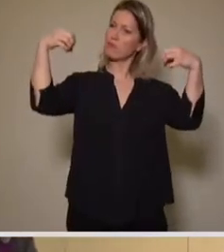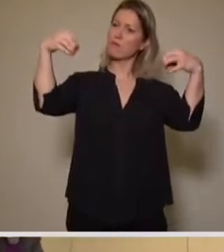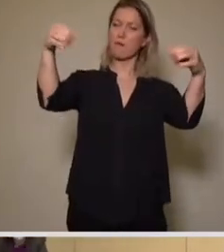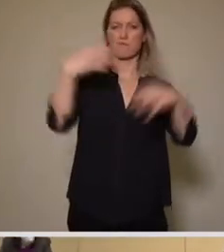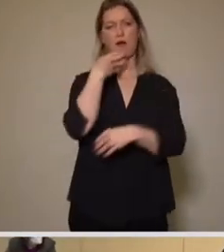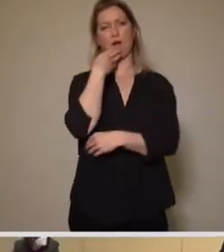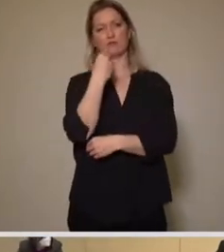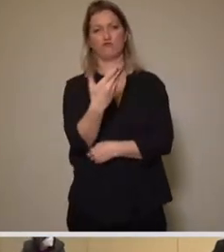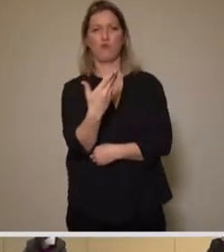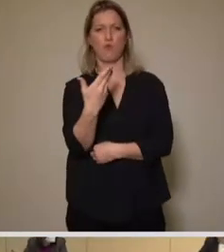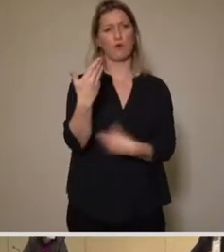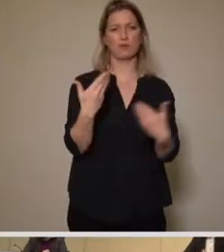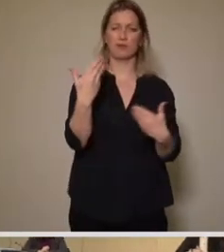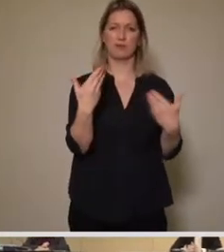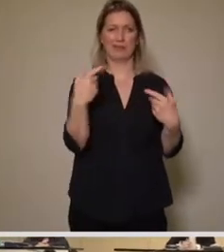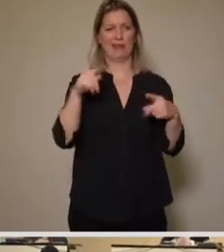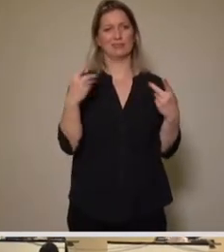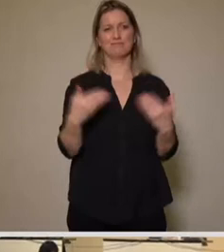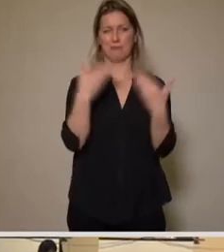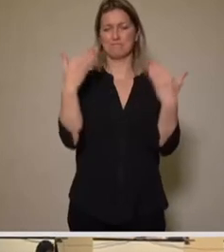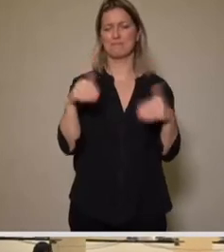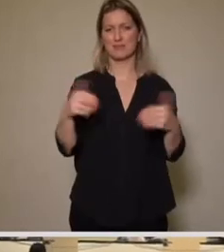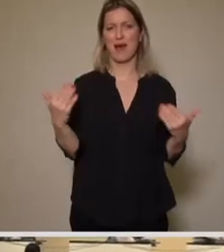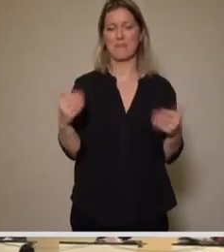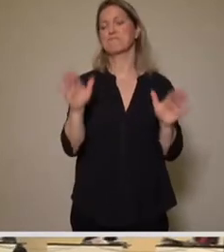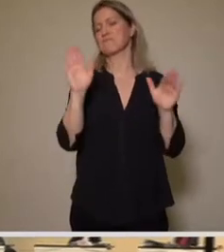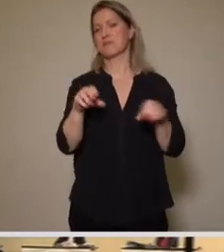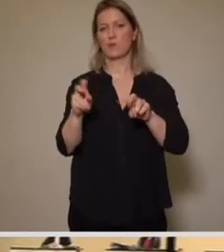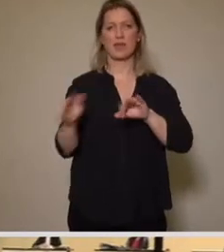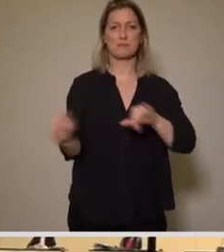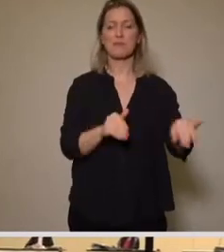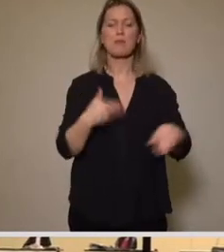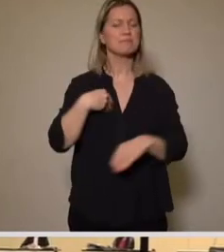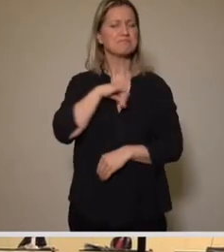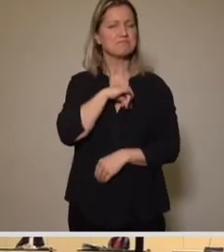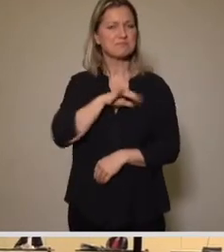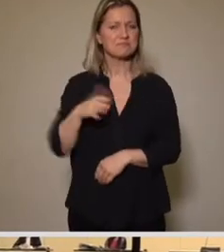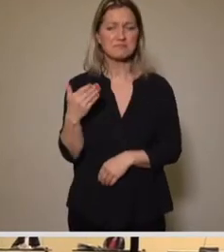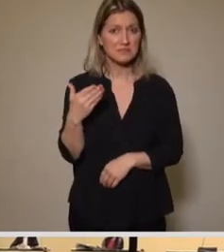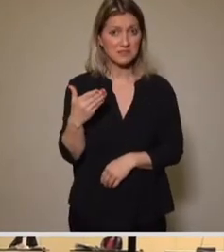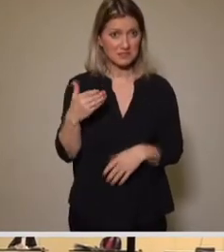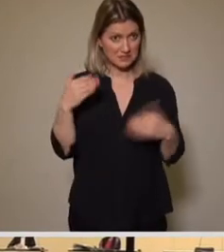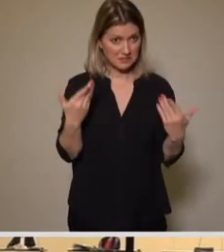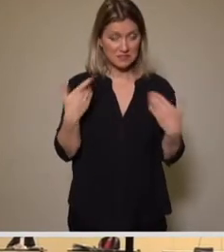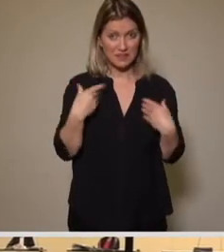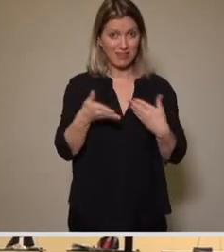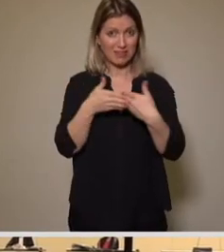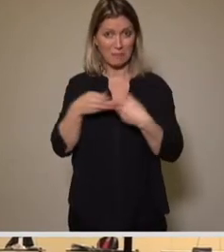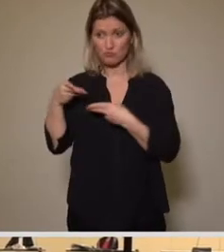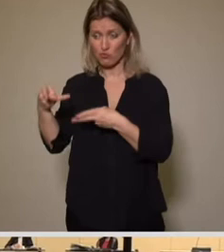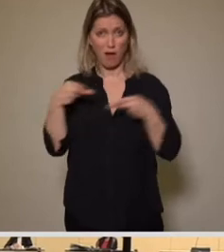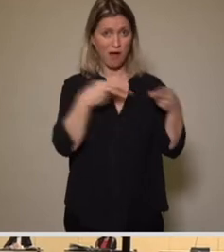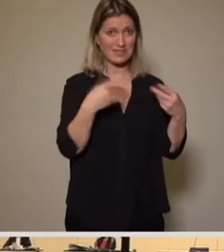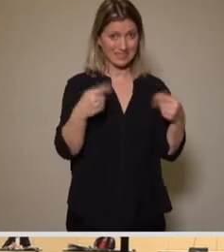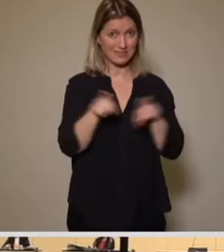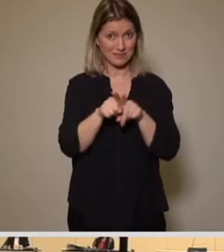Das ist jetzt leider nicht mehr so. Deswegen, aber was mich mehr interessiert ist, setzt sich das jetzt in die Nebenstraßen fort? Das heißt,